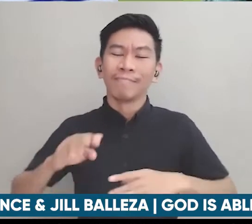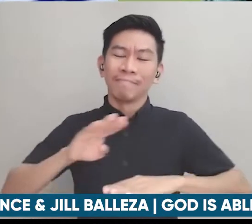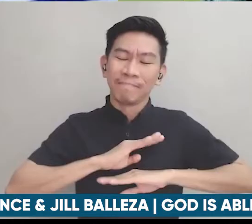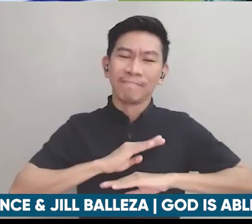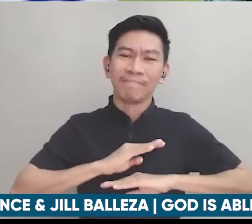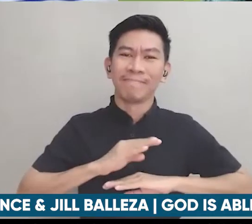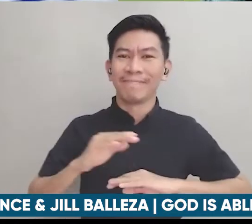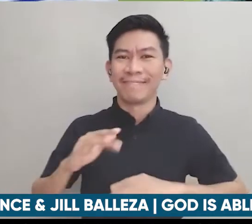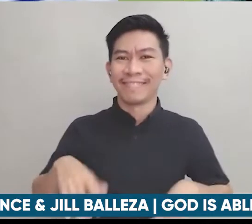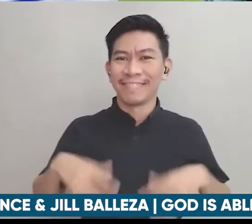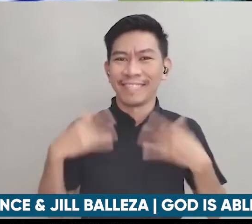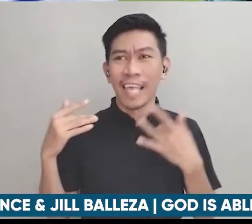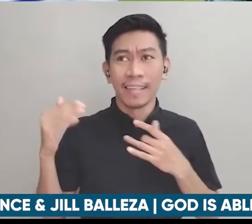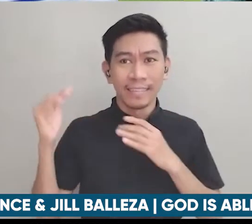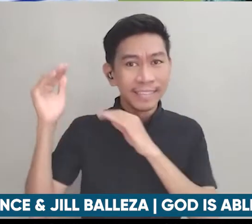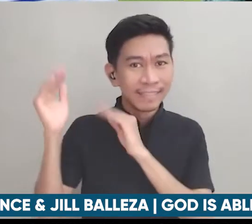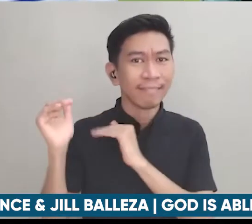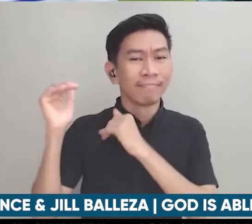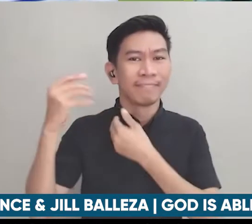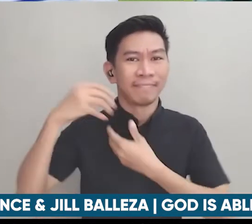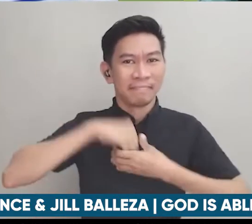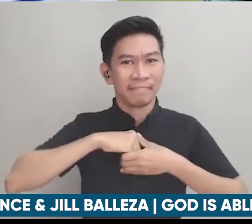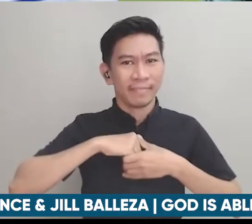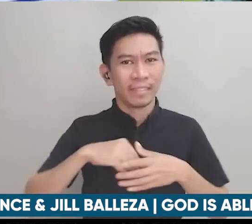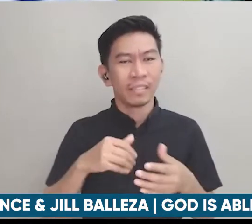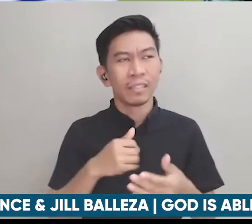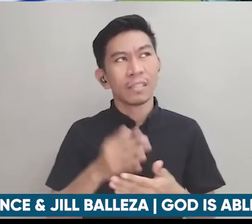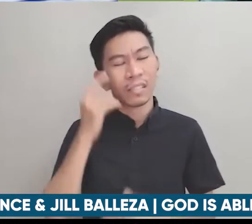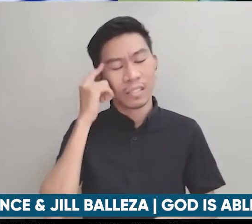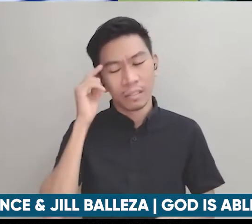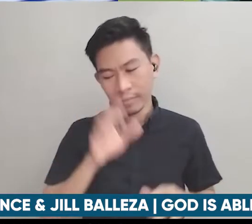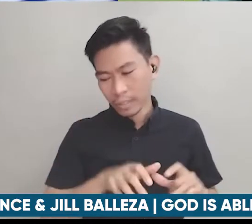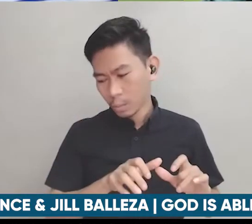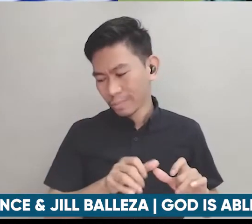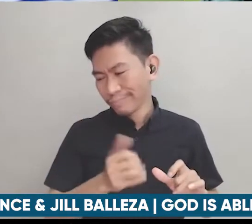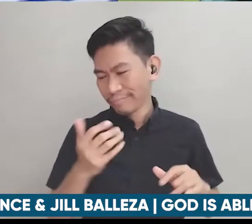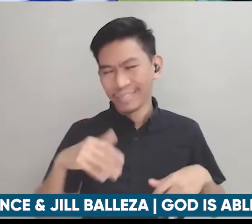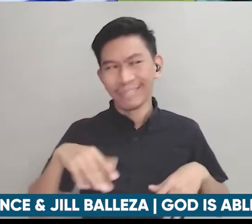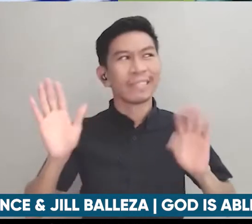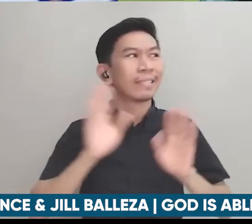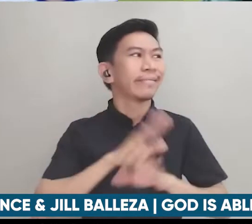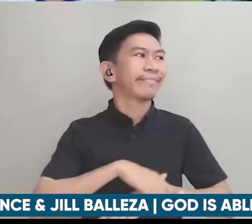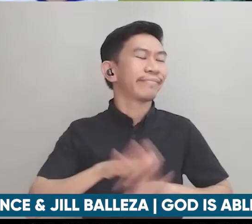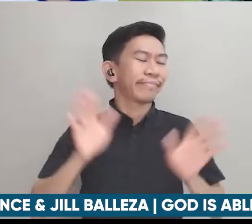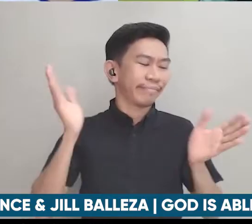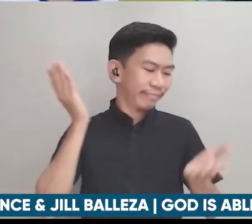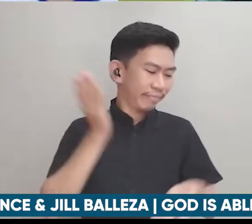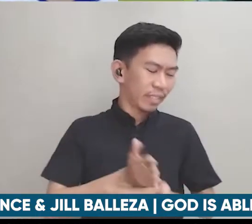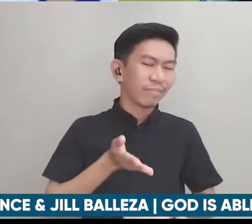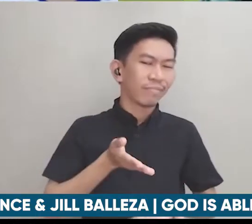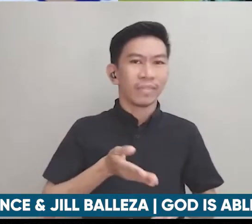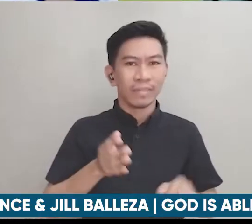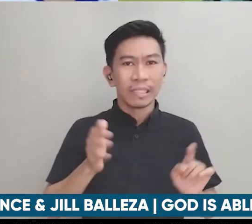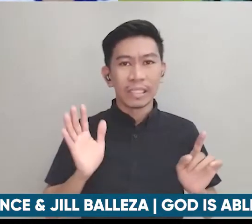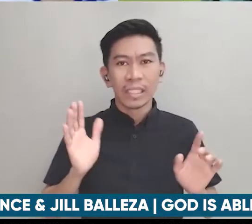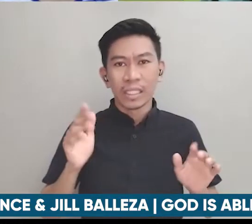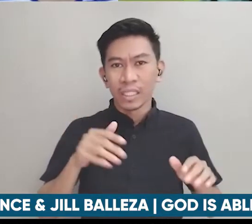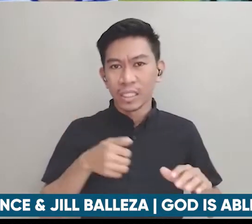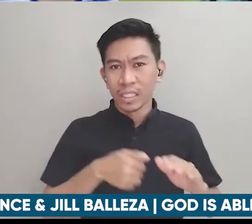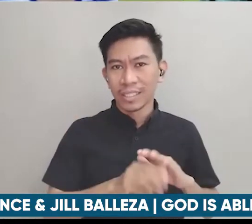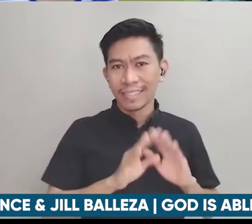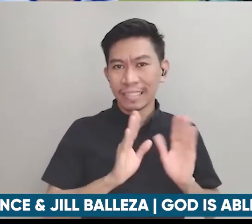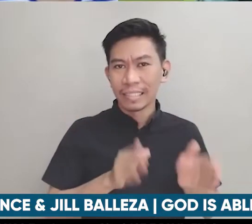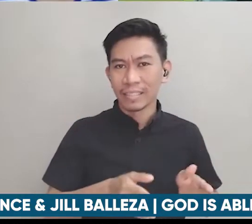hope kasi sabi nga nila kanina iniisip natin tapos na eh pag-disability hanggang dyan na lang grounded tayo sa bahay hirap dusan na lang tayo